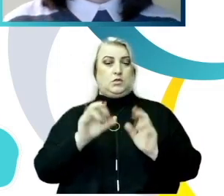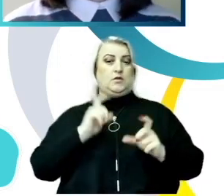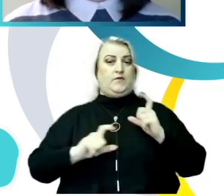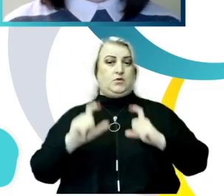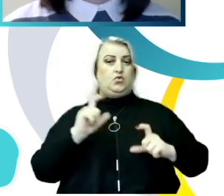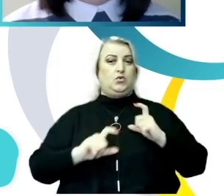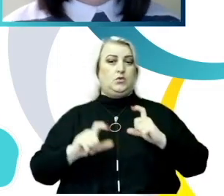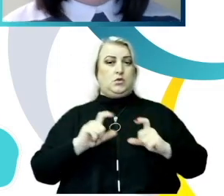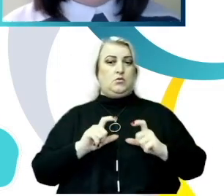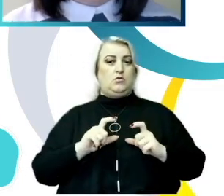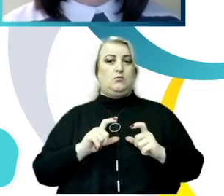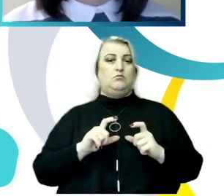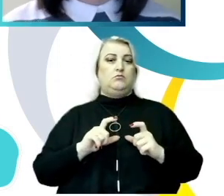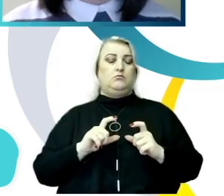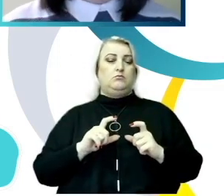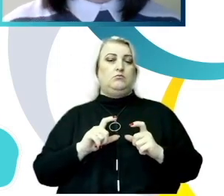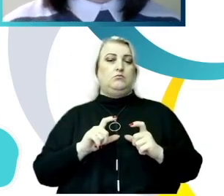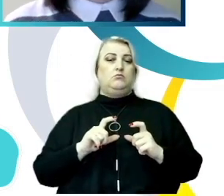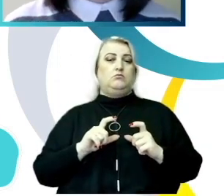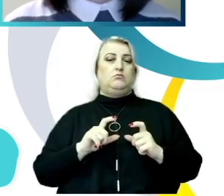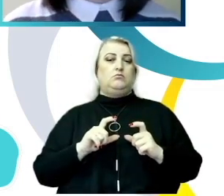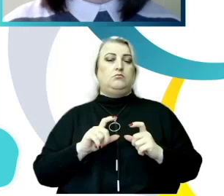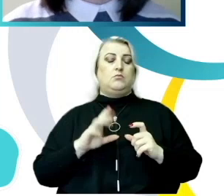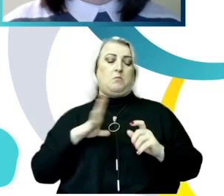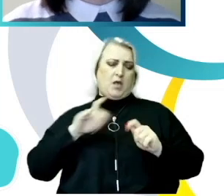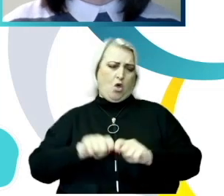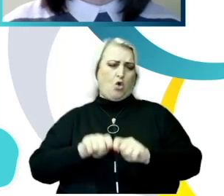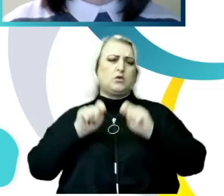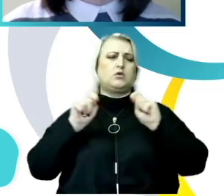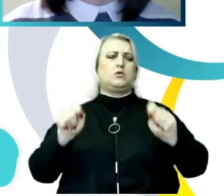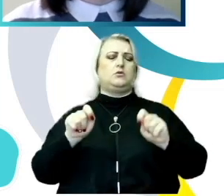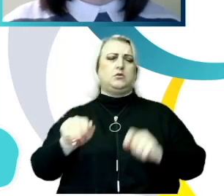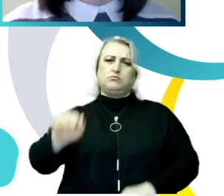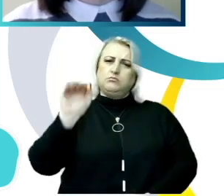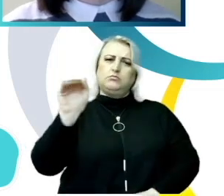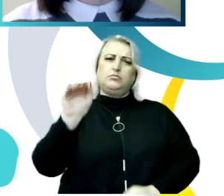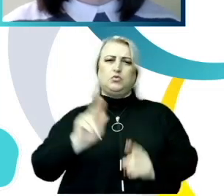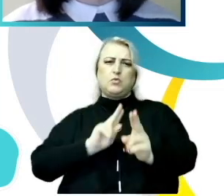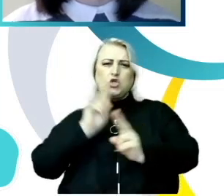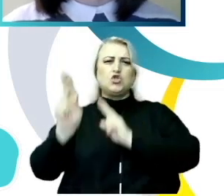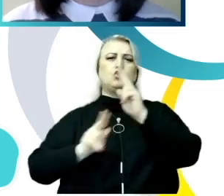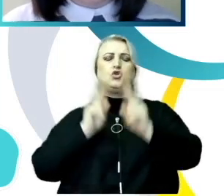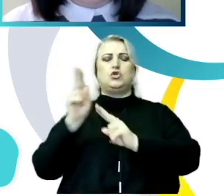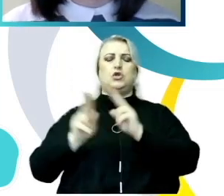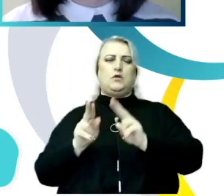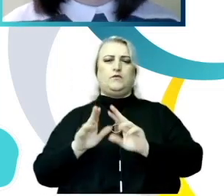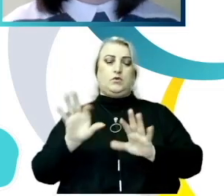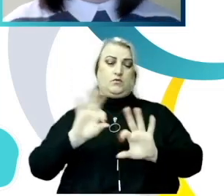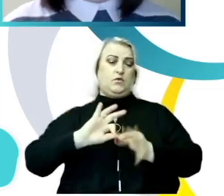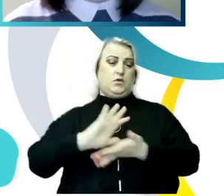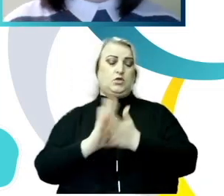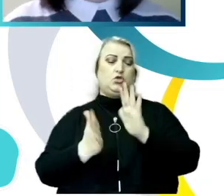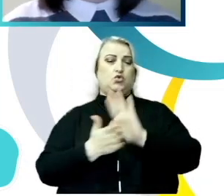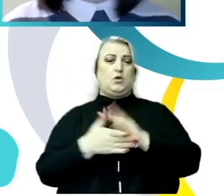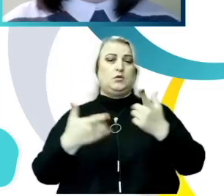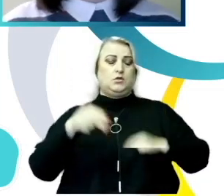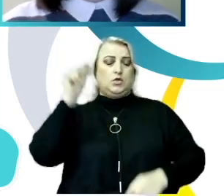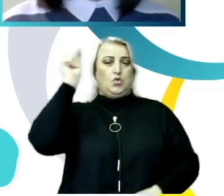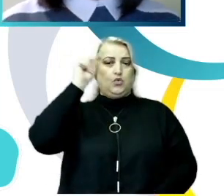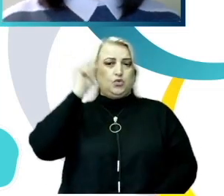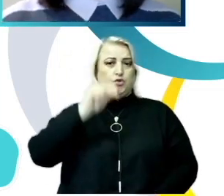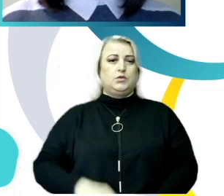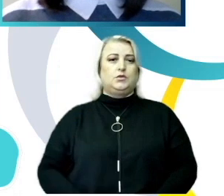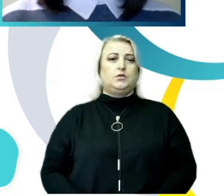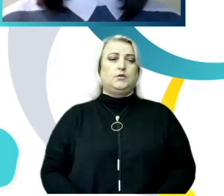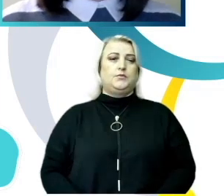au preferat să vorbească despre cazurile de hărțire cu care s-au confruntat în sistemul educațional, în instituția unde ei își desfășoară studiile.